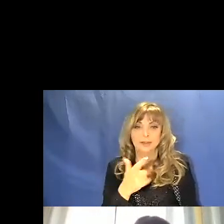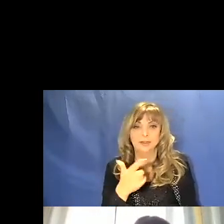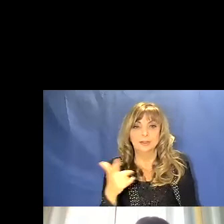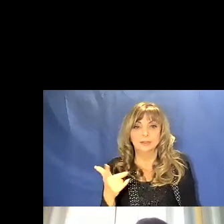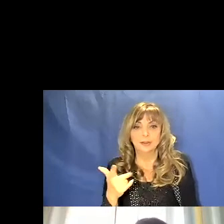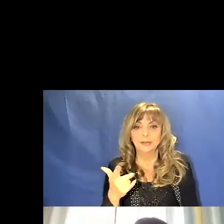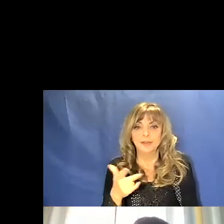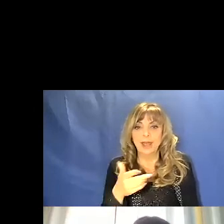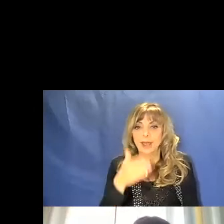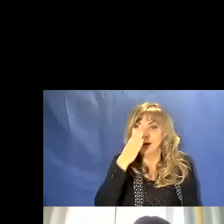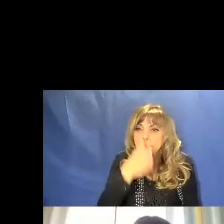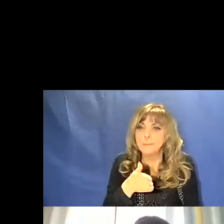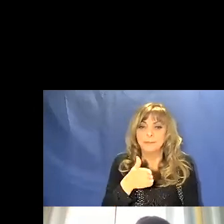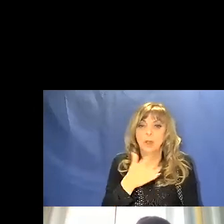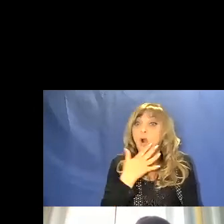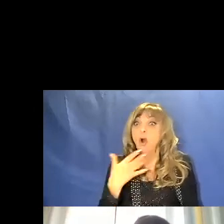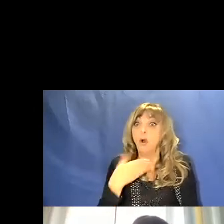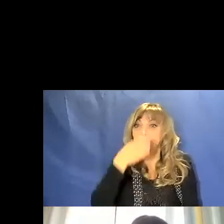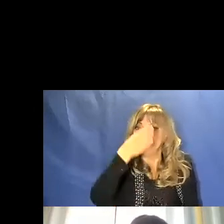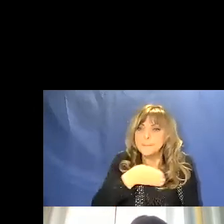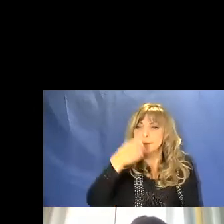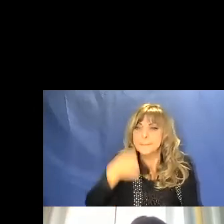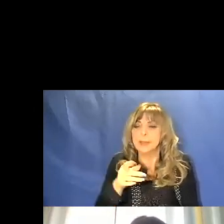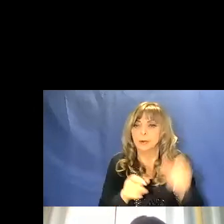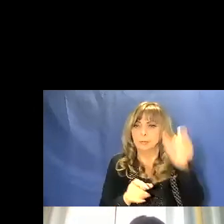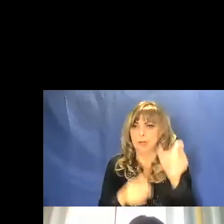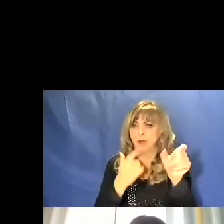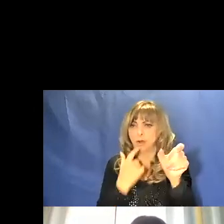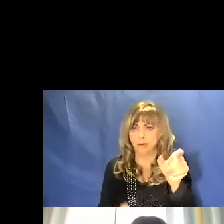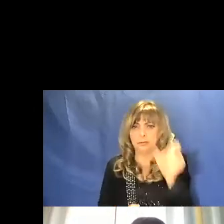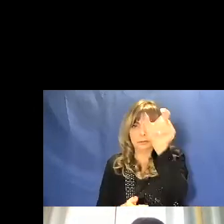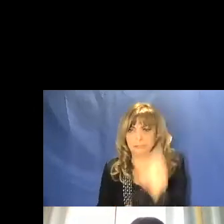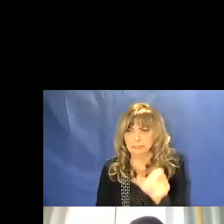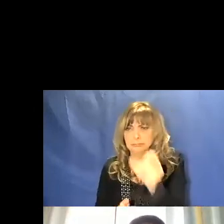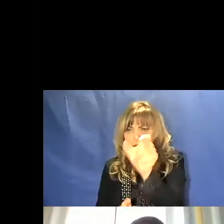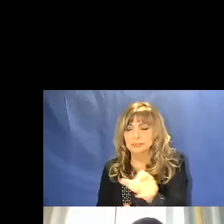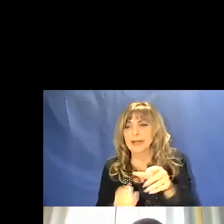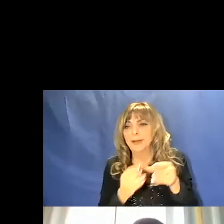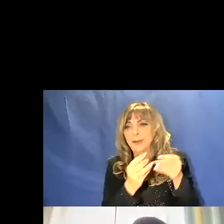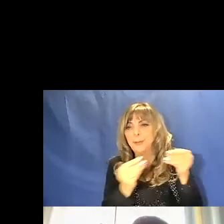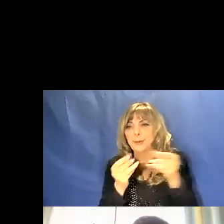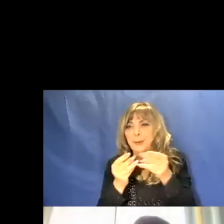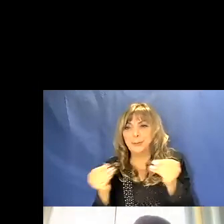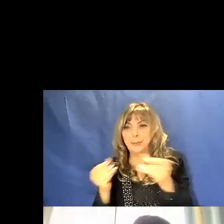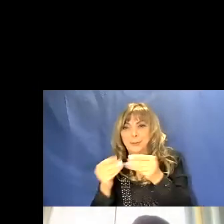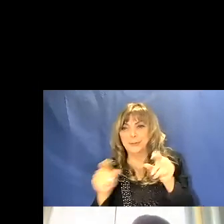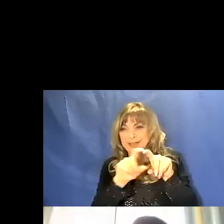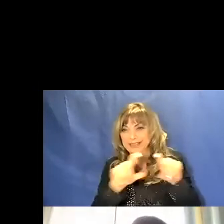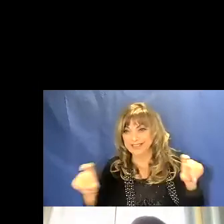separazione netta tra un colore e l'altro e la presenza